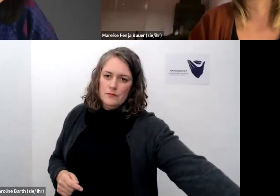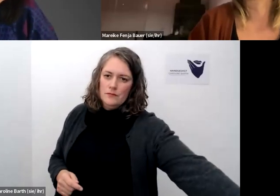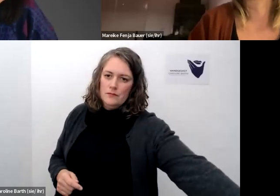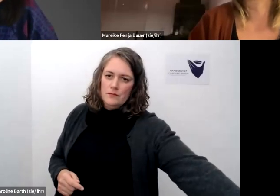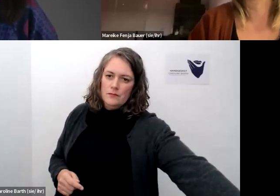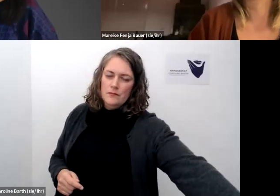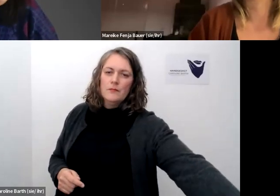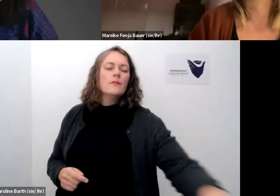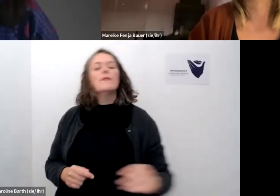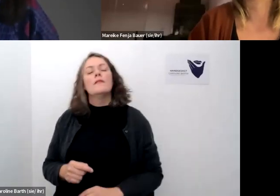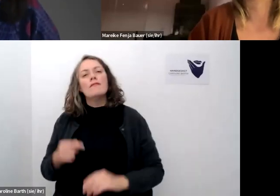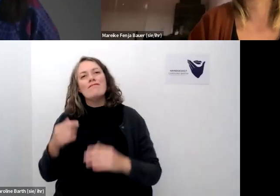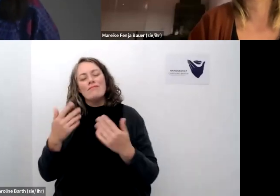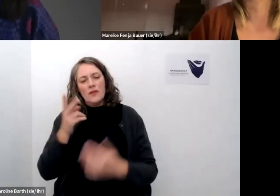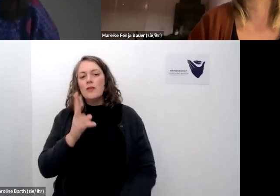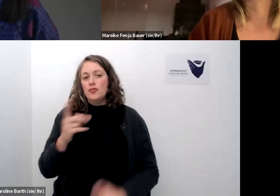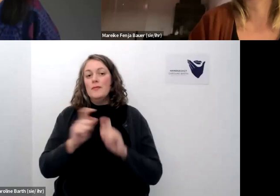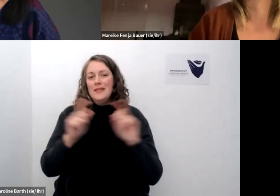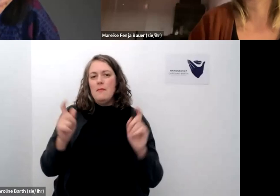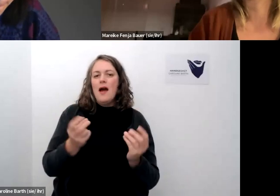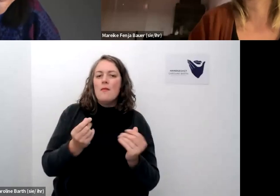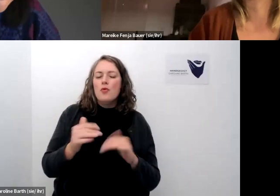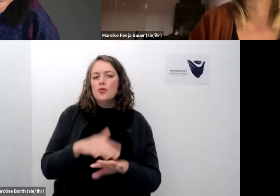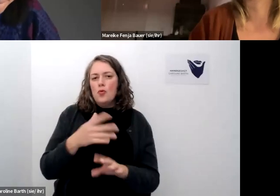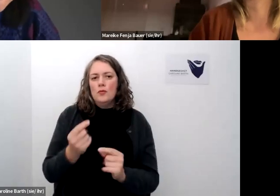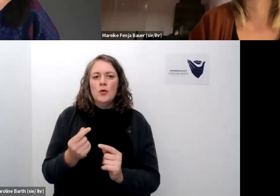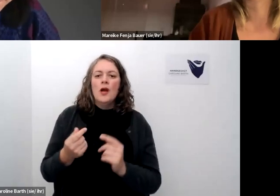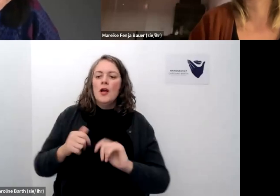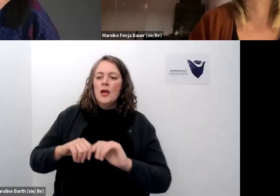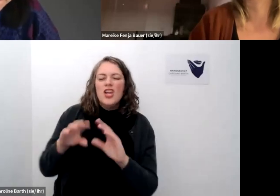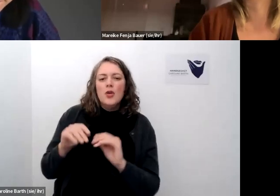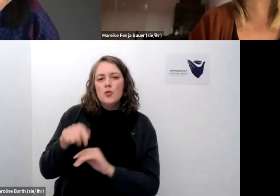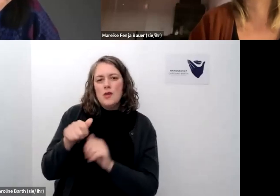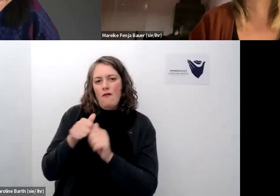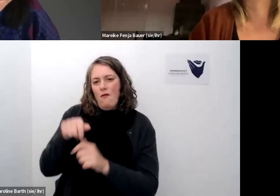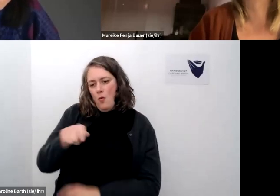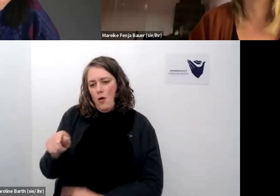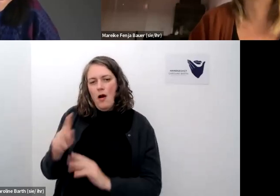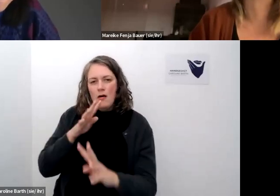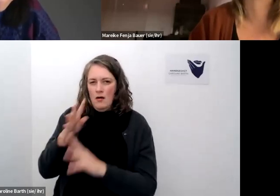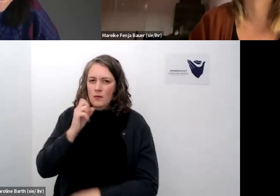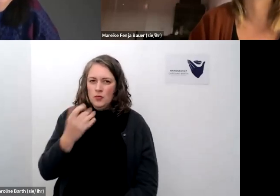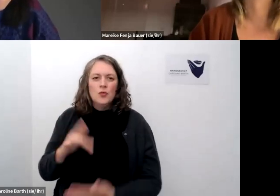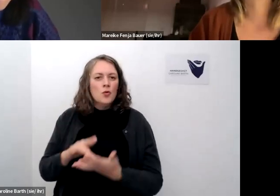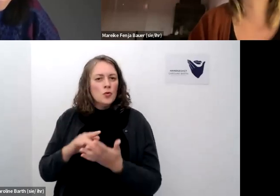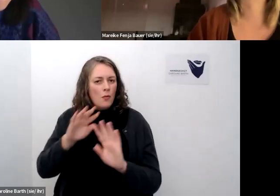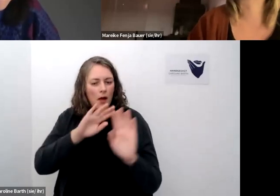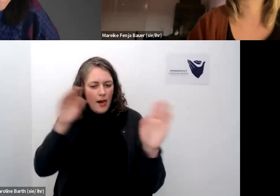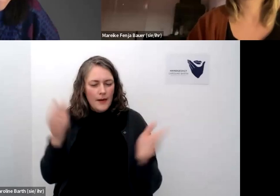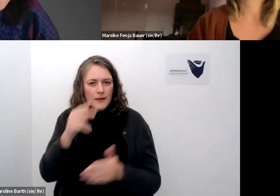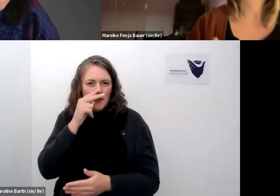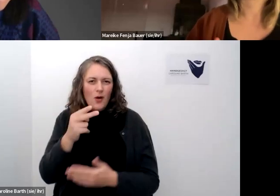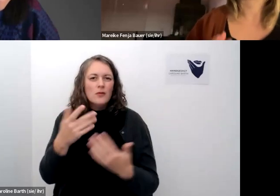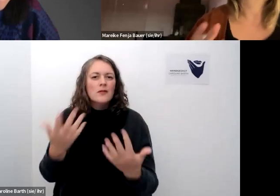interviews mit userinnen führen kann um eben genau diesen punkt noch mal aufzugreifen weil ich glaube das ist total wichtig wenn wir uns anschauen wie wird